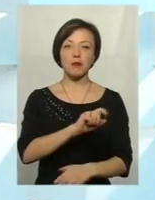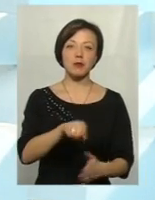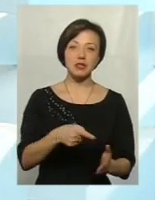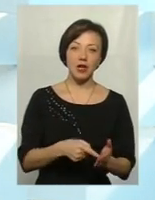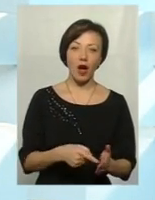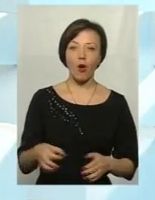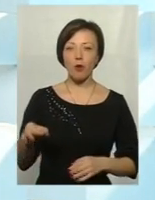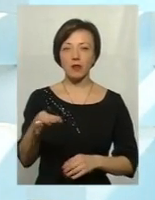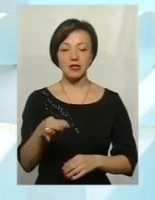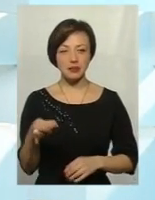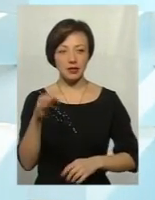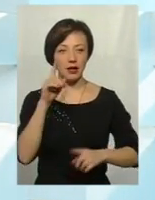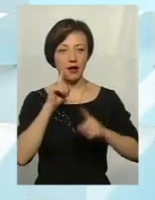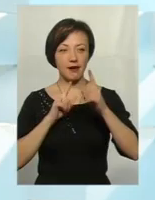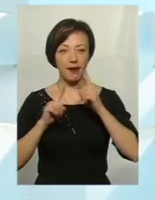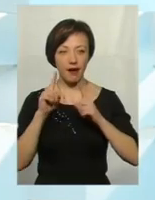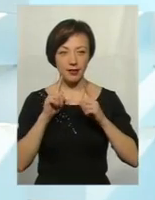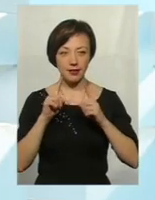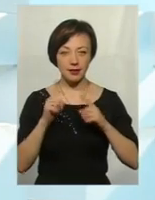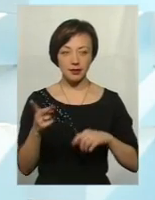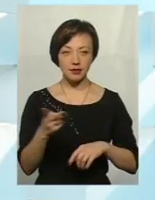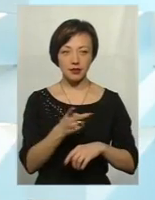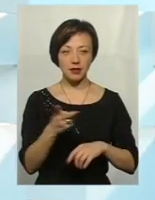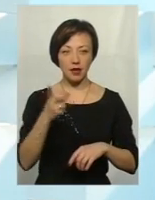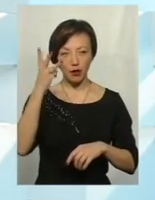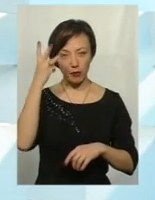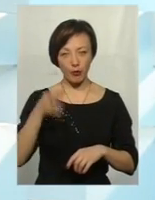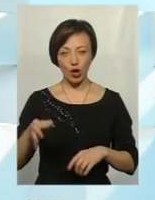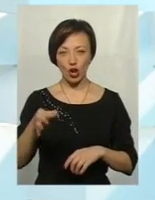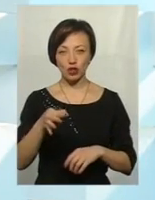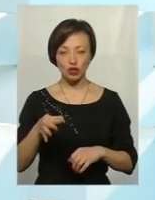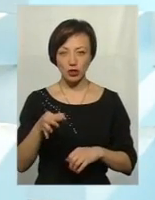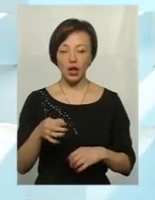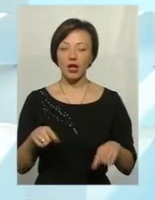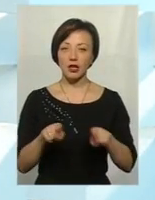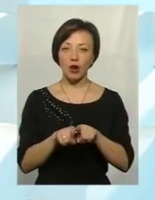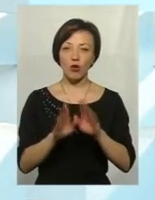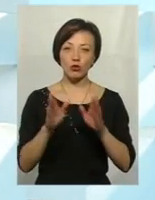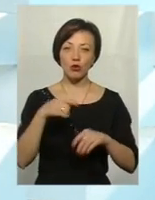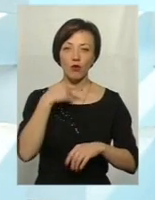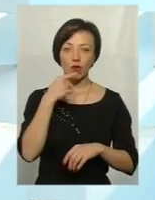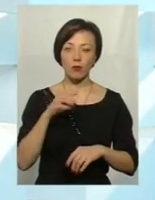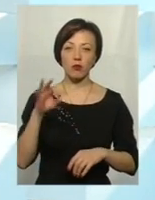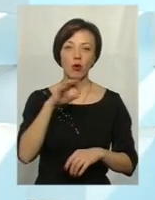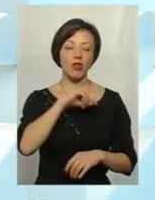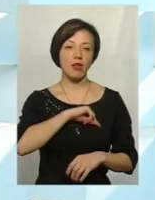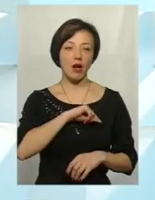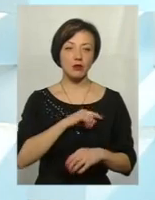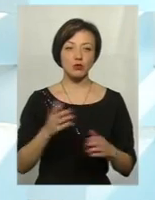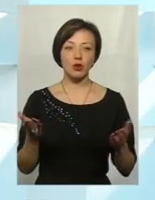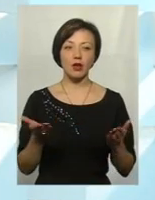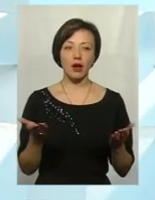обласна ради Хмельниччини. Також говоритимемо про настрої, які